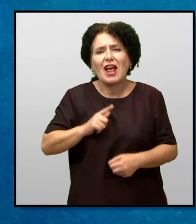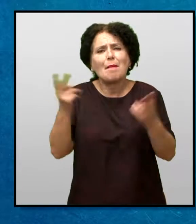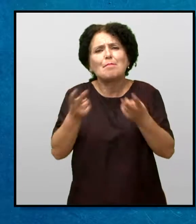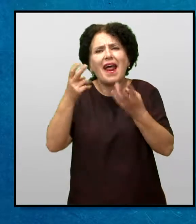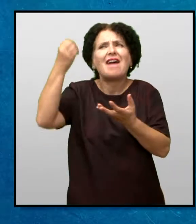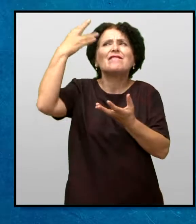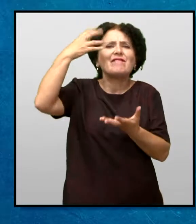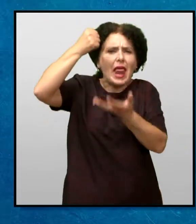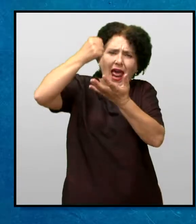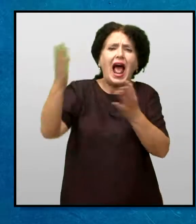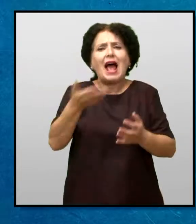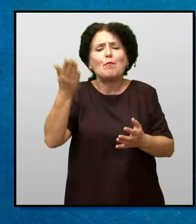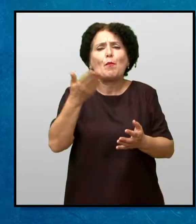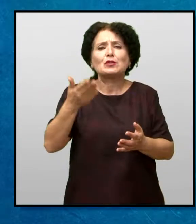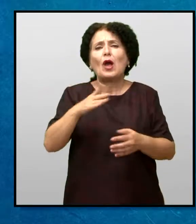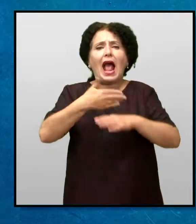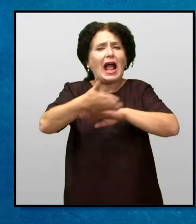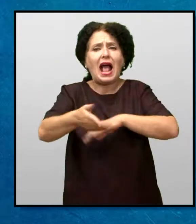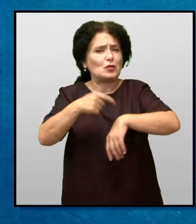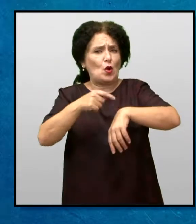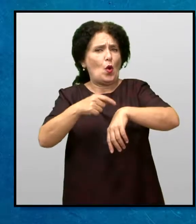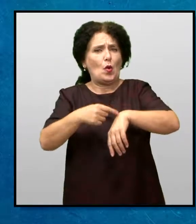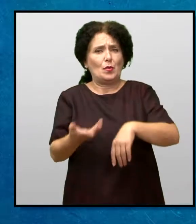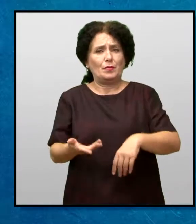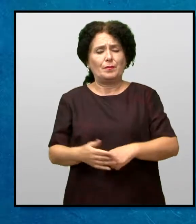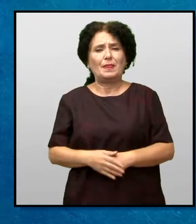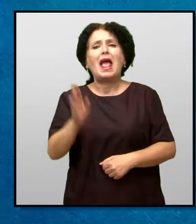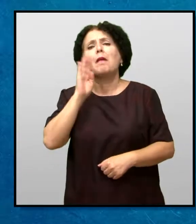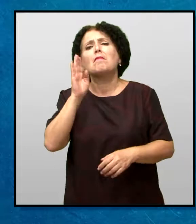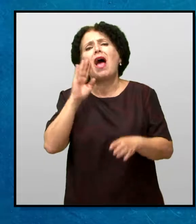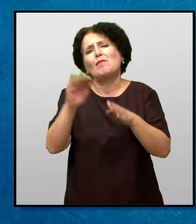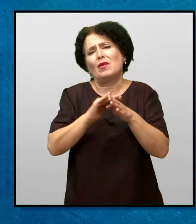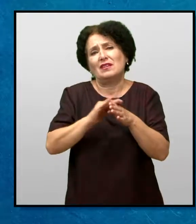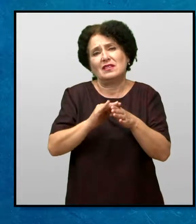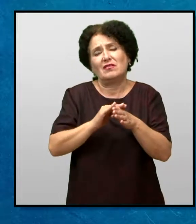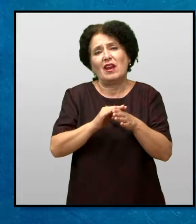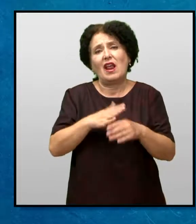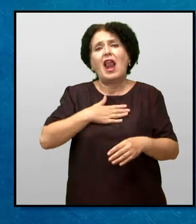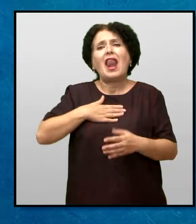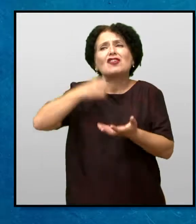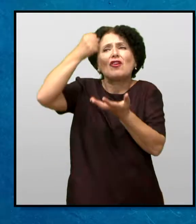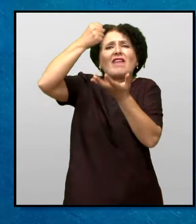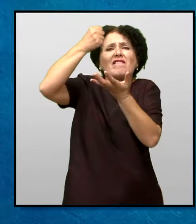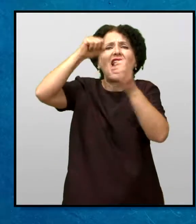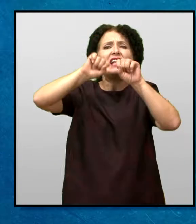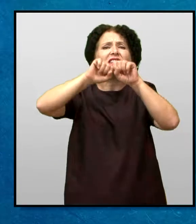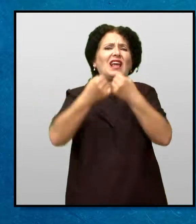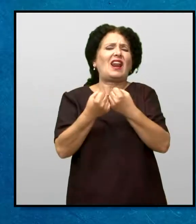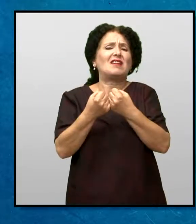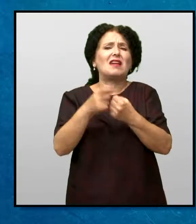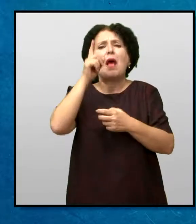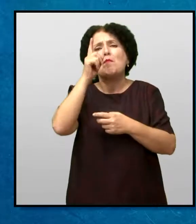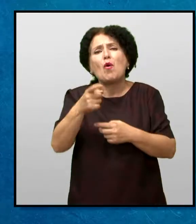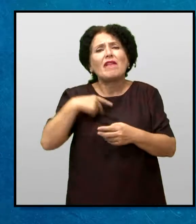барајќи го Фенерот Сега мораме да побрзаме, зашто ке задоцниме Мамо, извини Нашиот Фенер е скршен